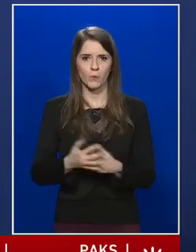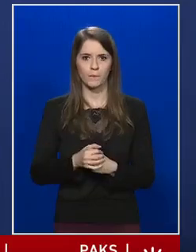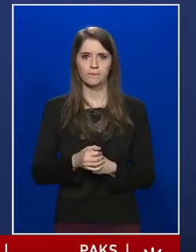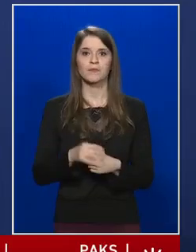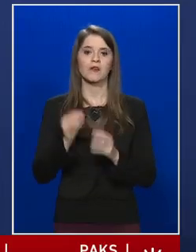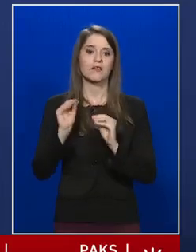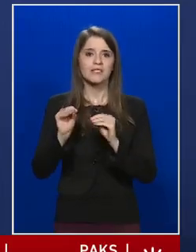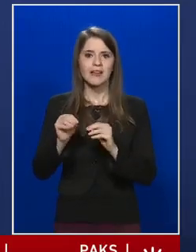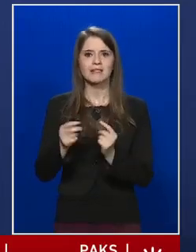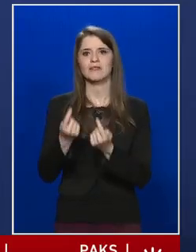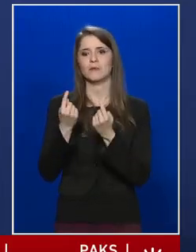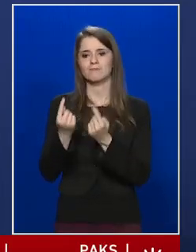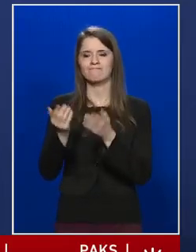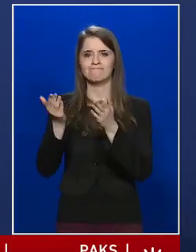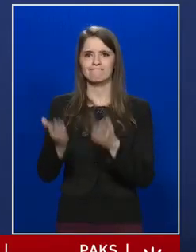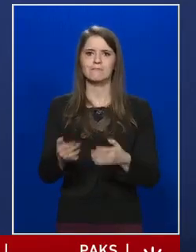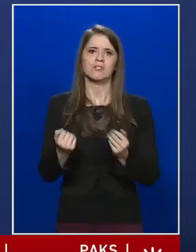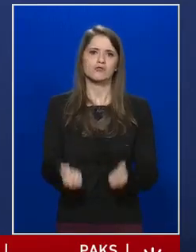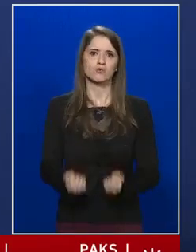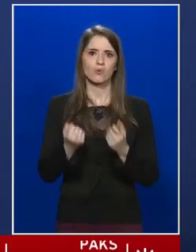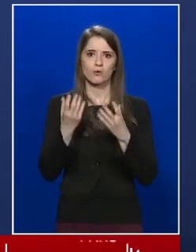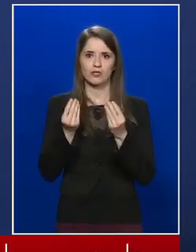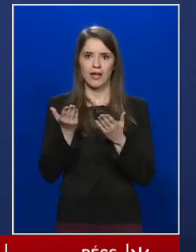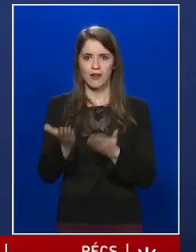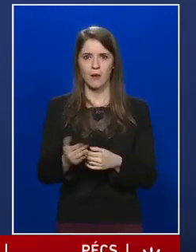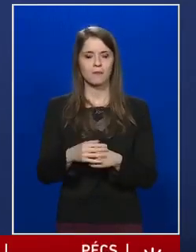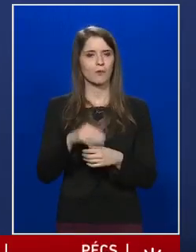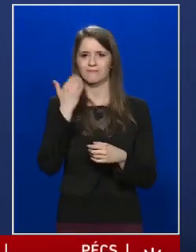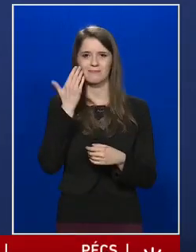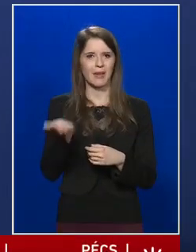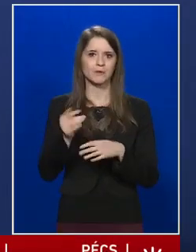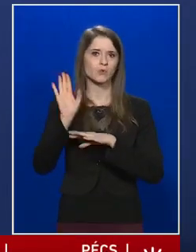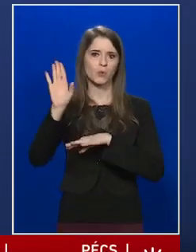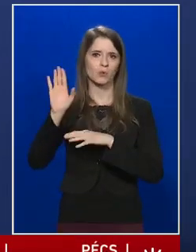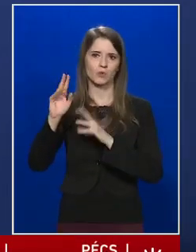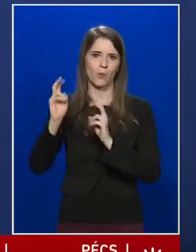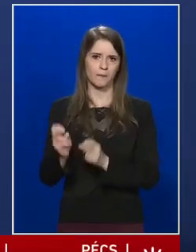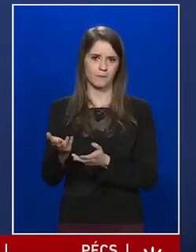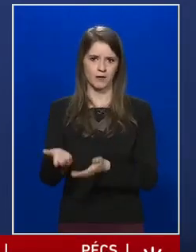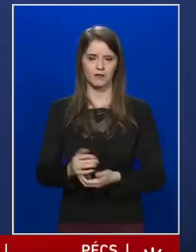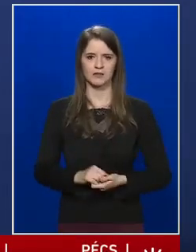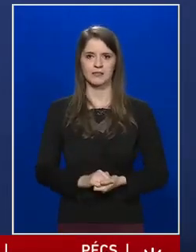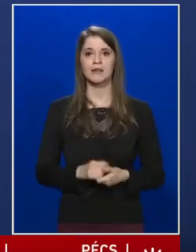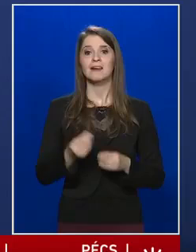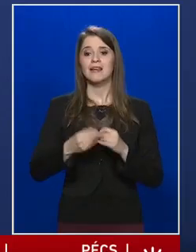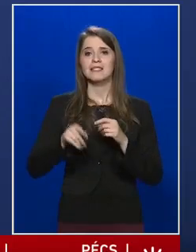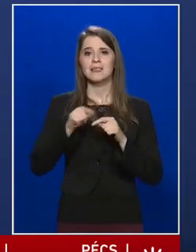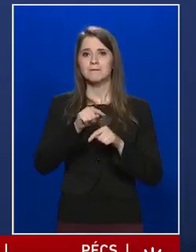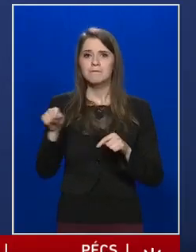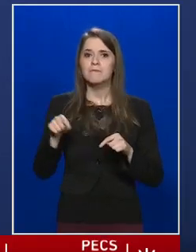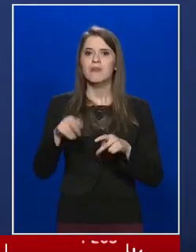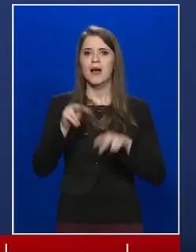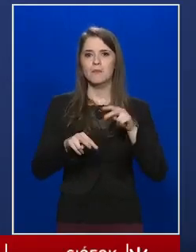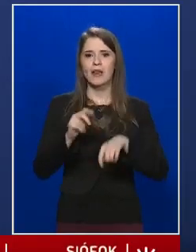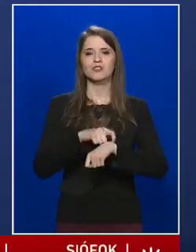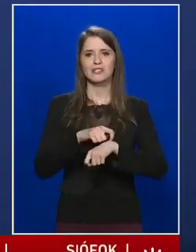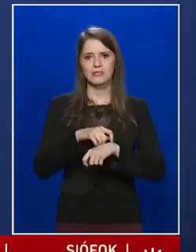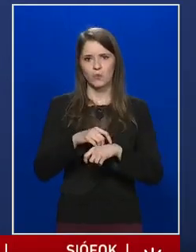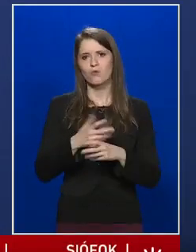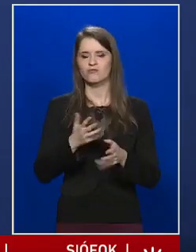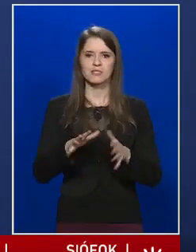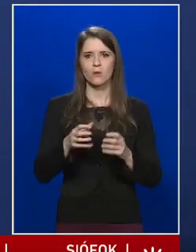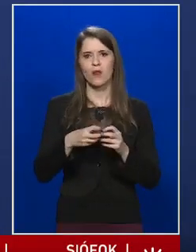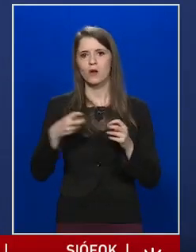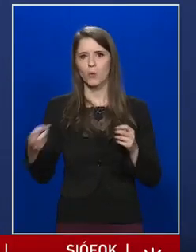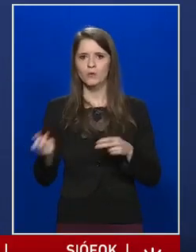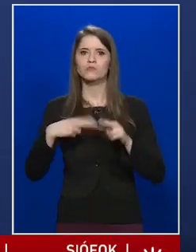hogy ő súlyosabb állapotban van, nem tud otthon maradni. Ezért az ő ápolási idejük is viszonylag hosszú, akár